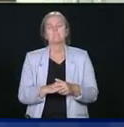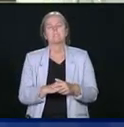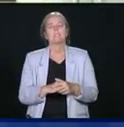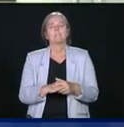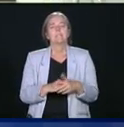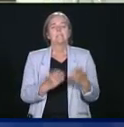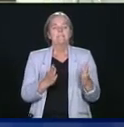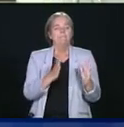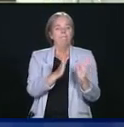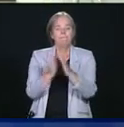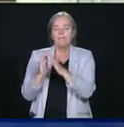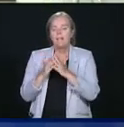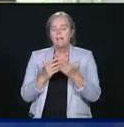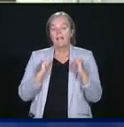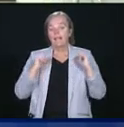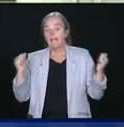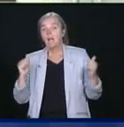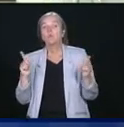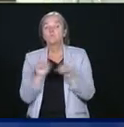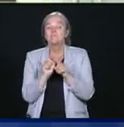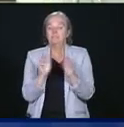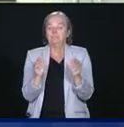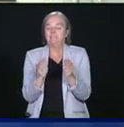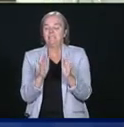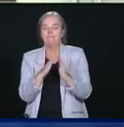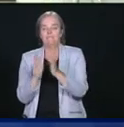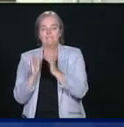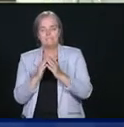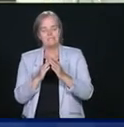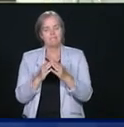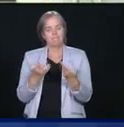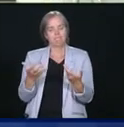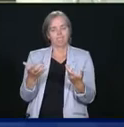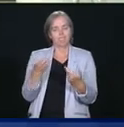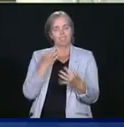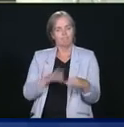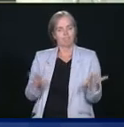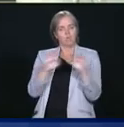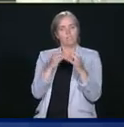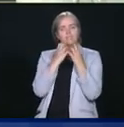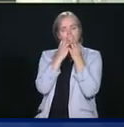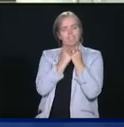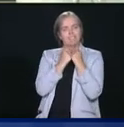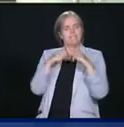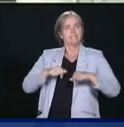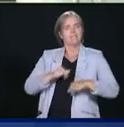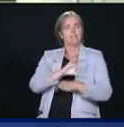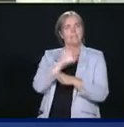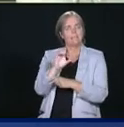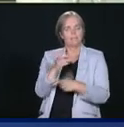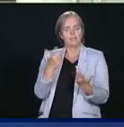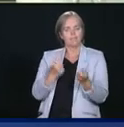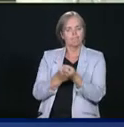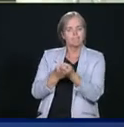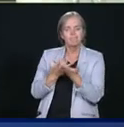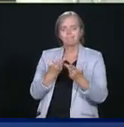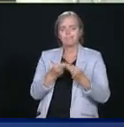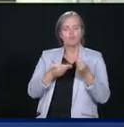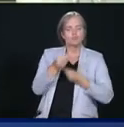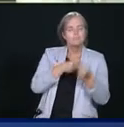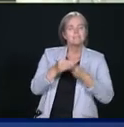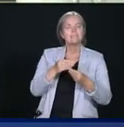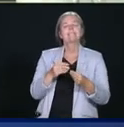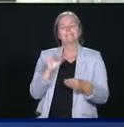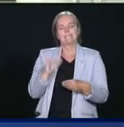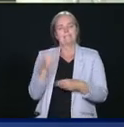Les municipalités sont au cœur du succès du Canada, du succès économique de notre pays. Voilà pourquoi nous travaillons avec les provinces pour tenter de